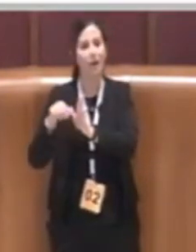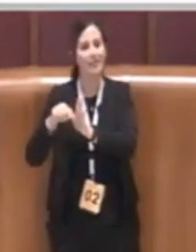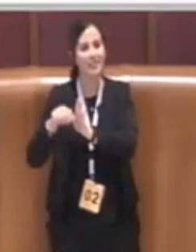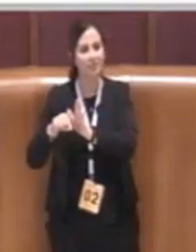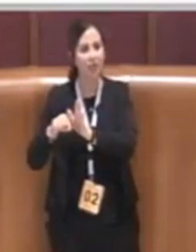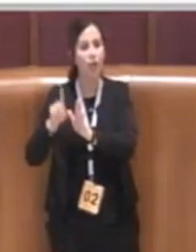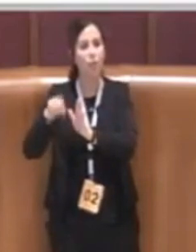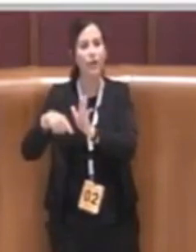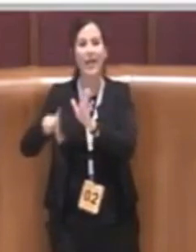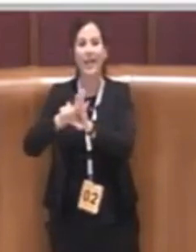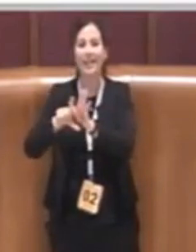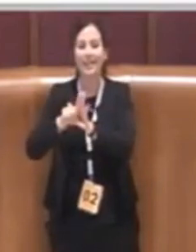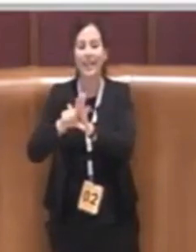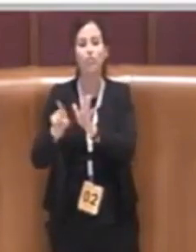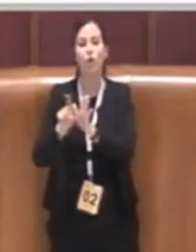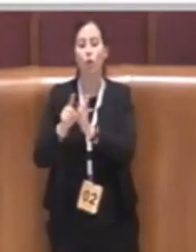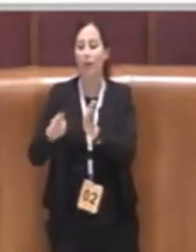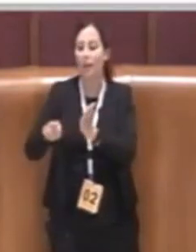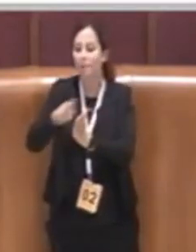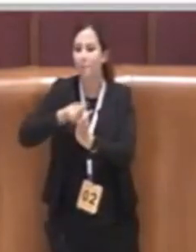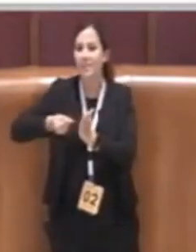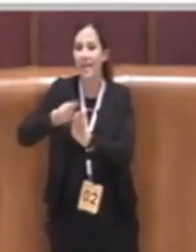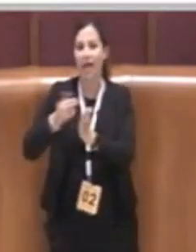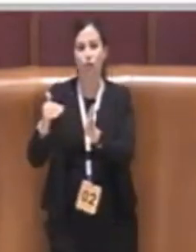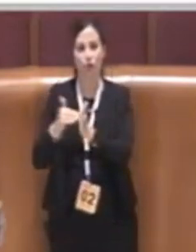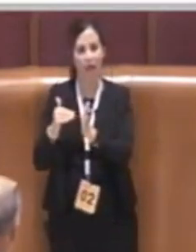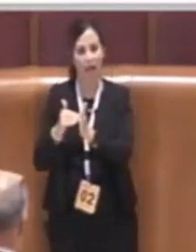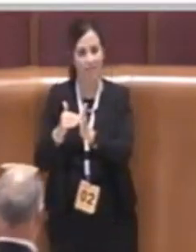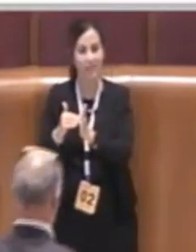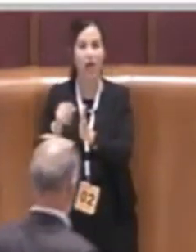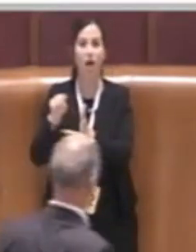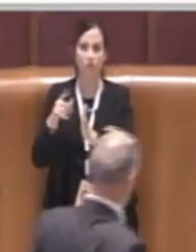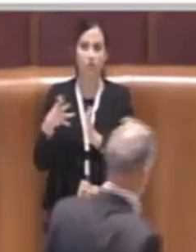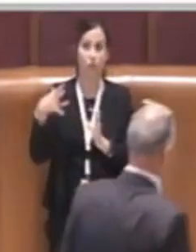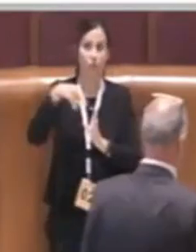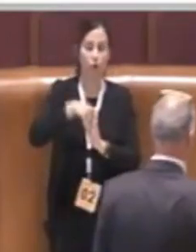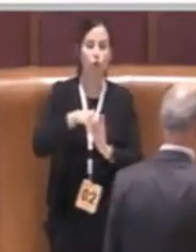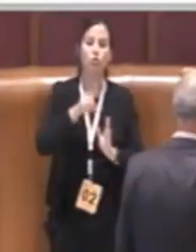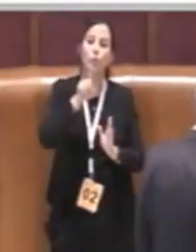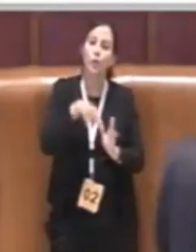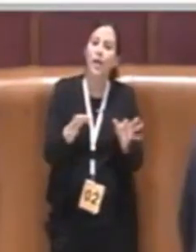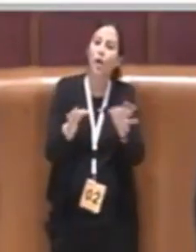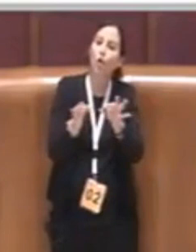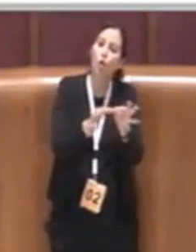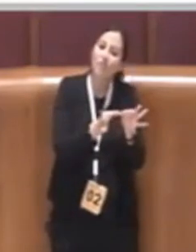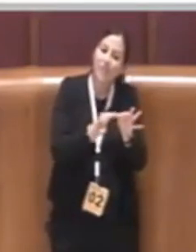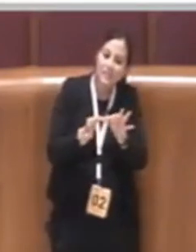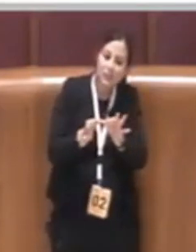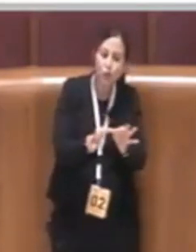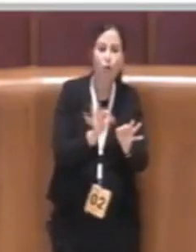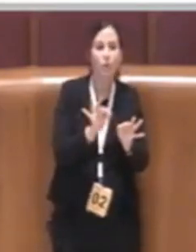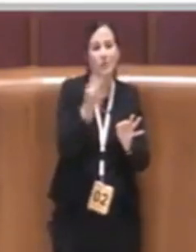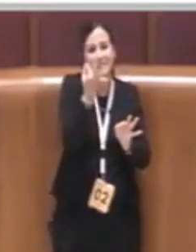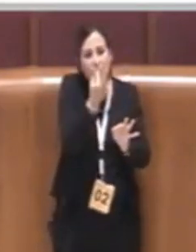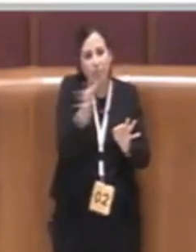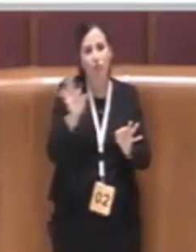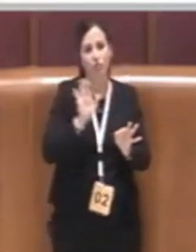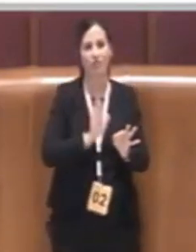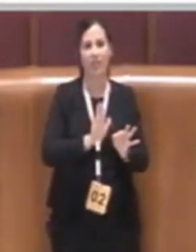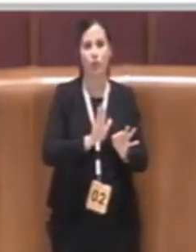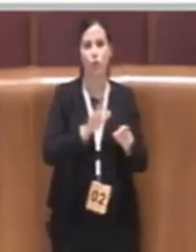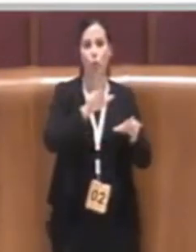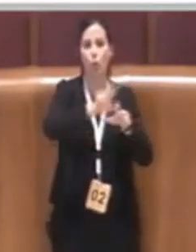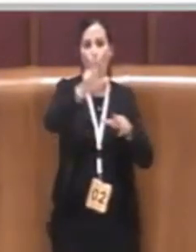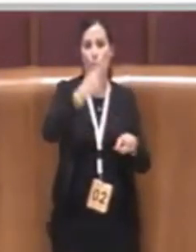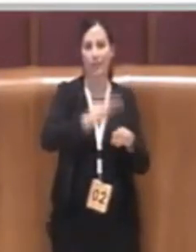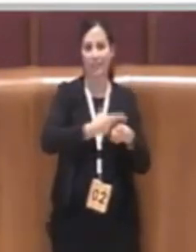Piano Casa, ma anche da alcune convenzioni urbanistiche specifiche del Comune di Roma. Perché